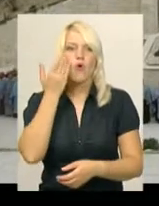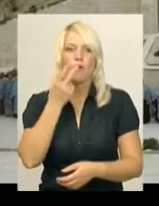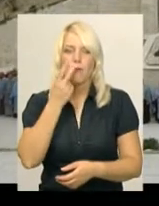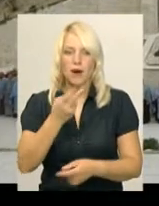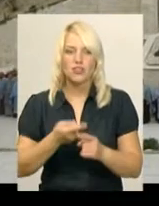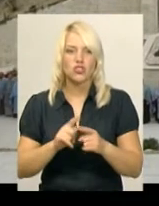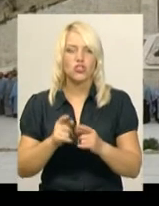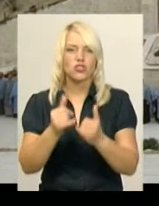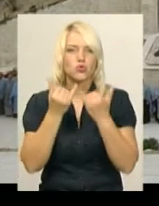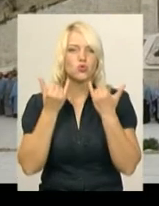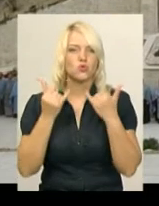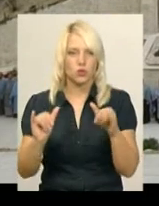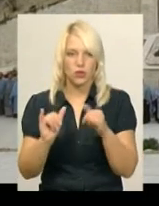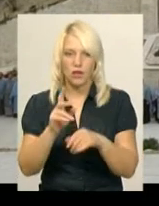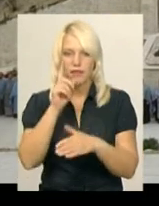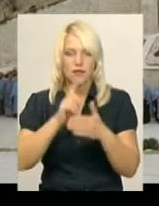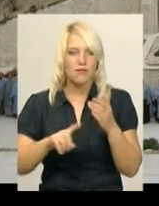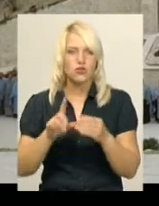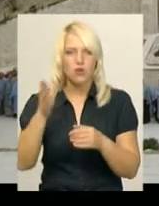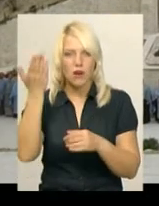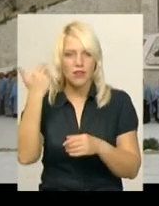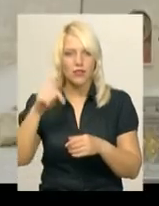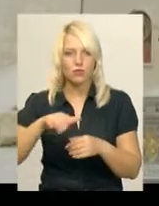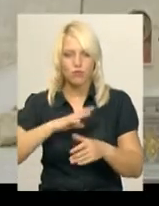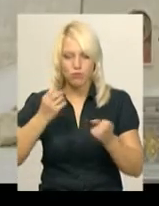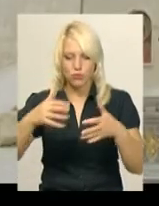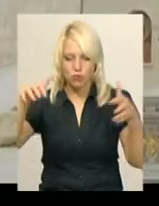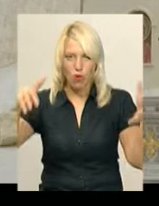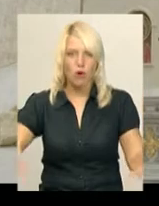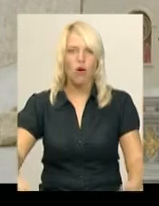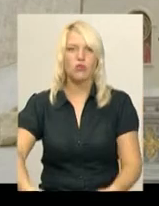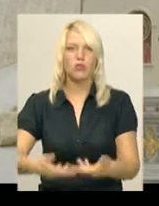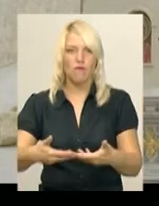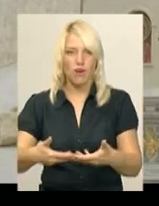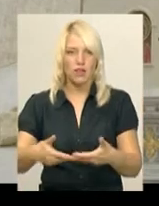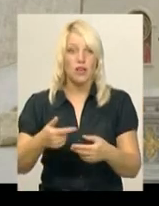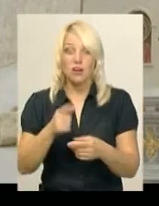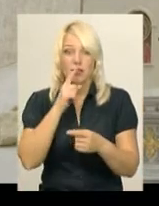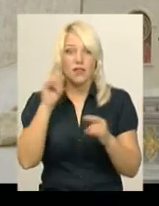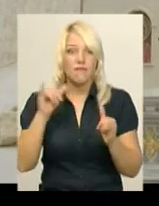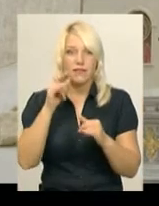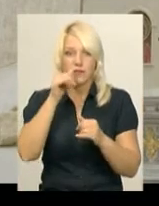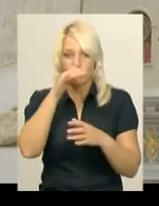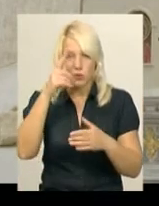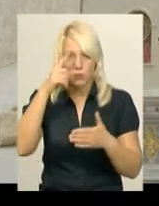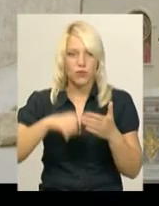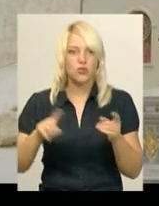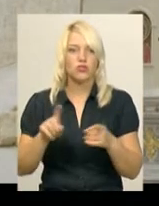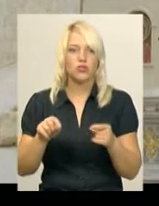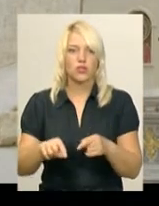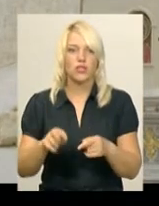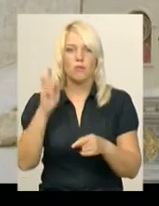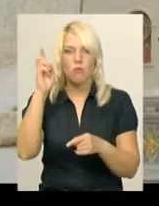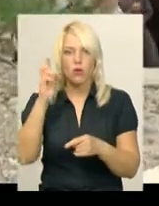не віриться, що колись буде такий глибокий котлован, і дуже навіть не віриться, що могло таке бути, і з Божою допомогою таке